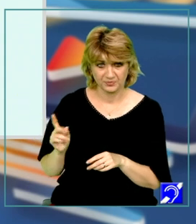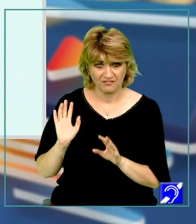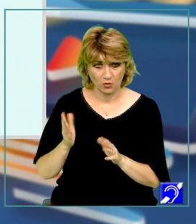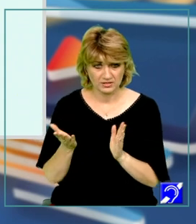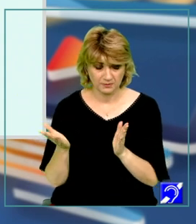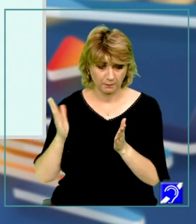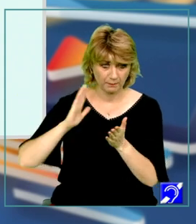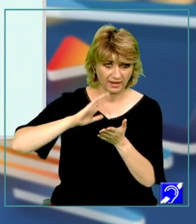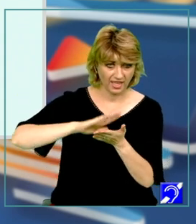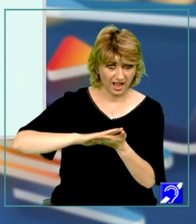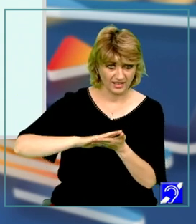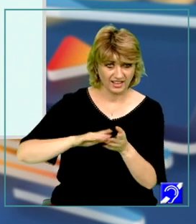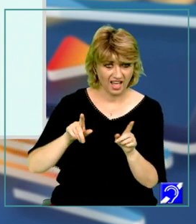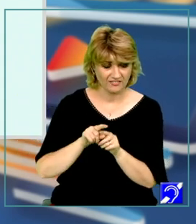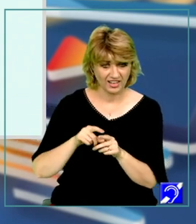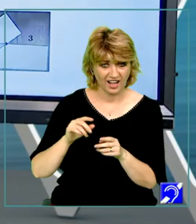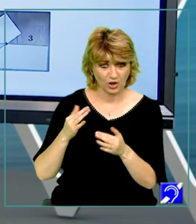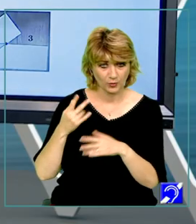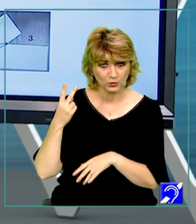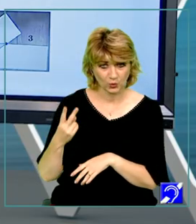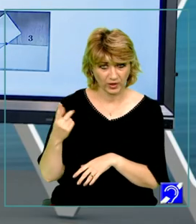a fost pliată ca în figura 2.